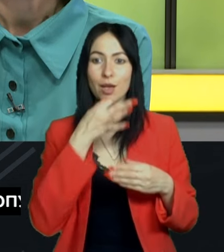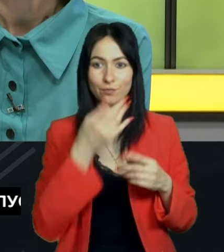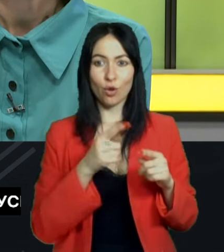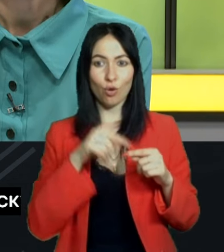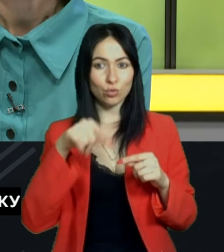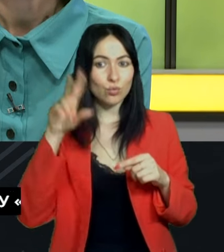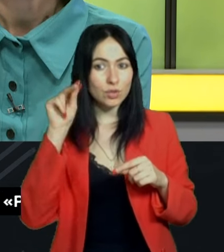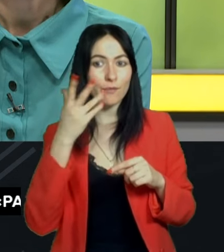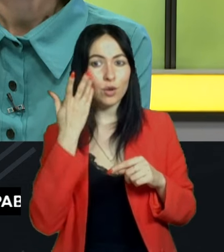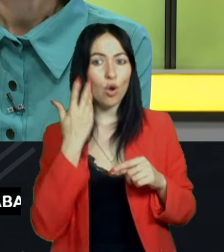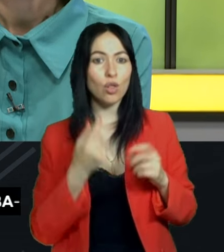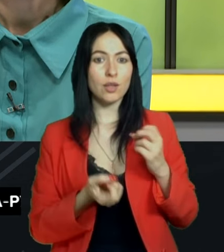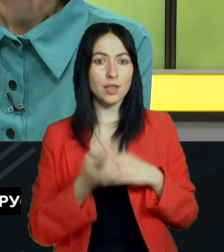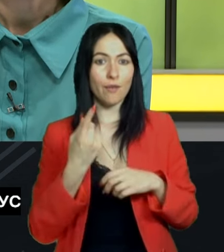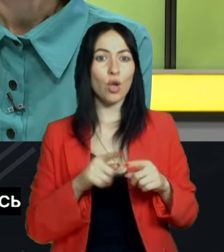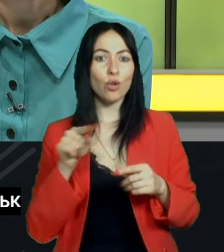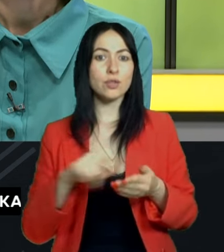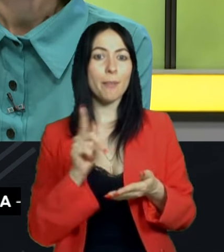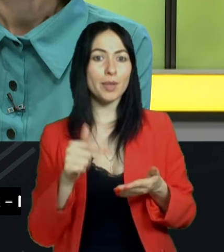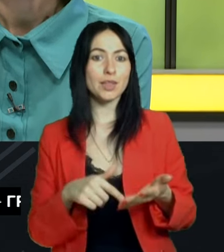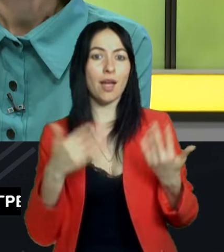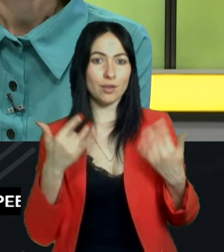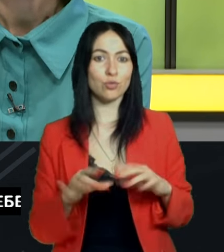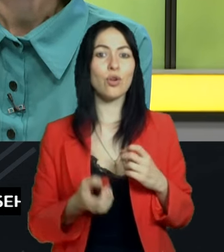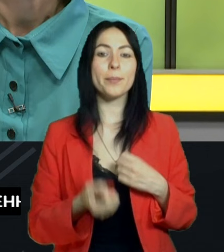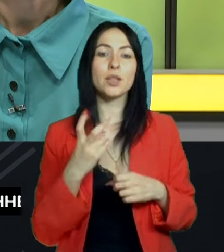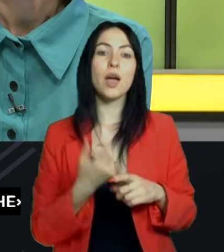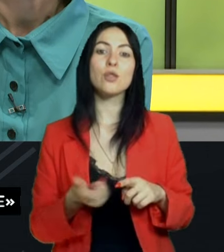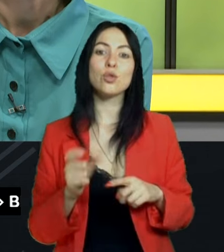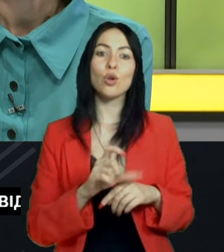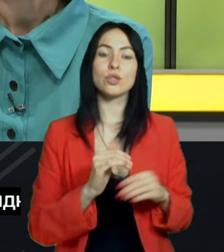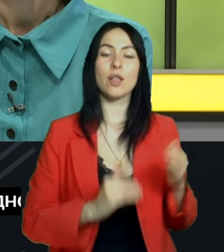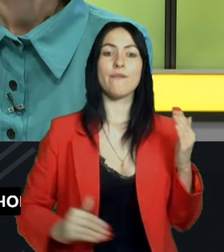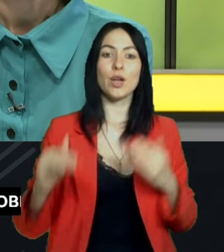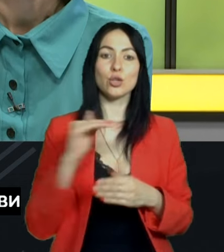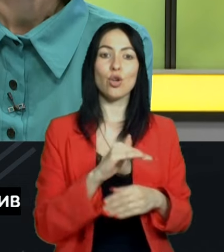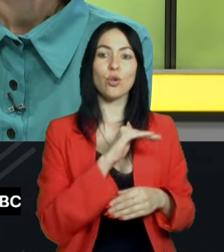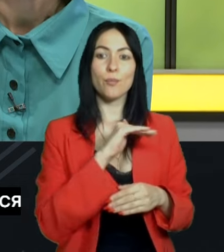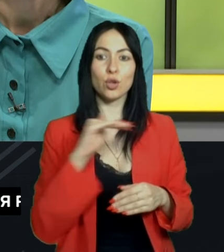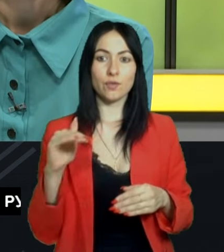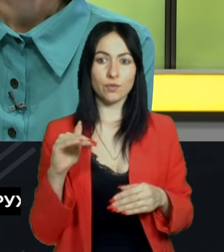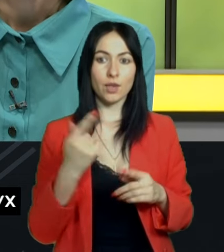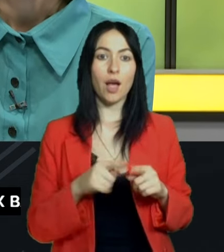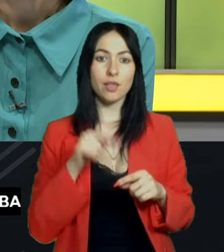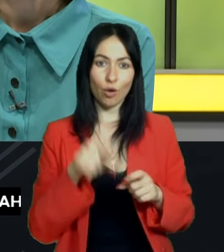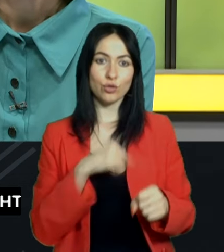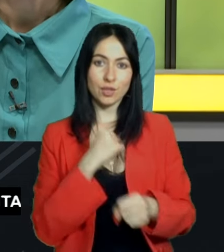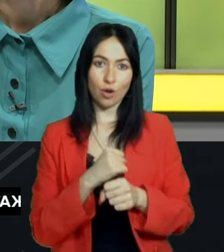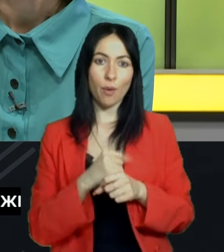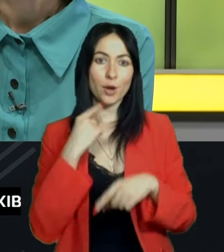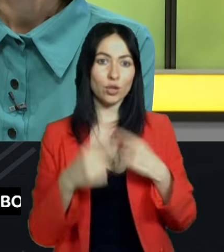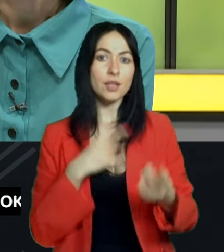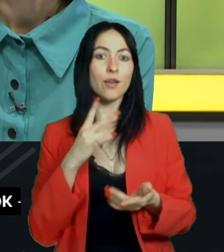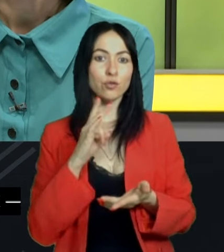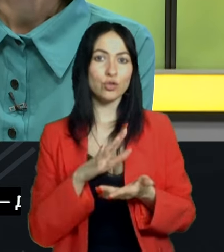питання постало на досить високому рівні, однак ця робота завжди тривала. Ми завжди реагували на